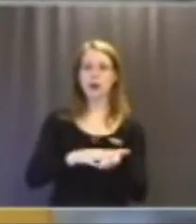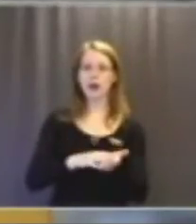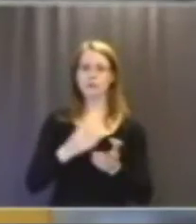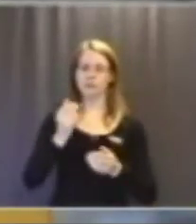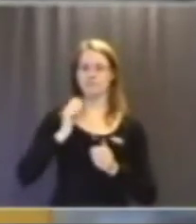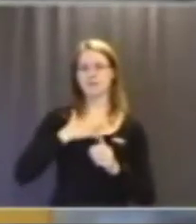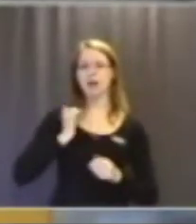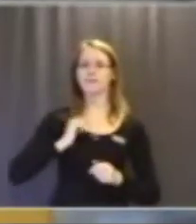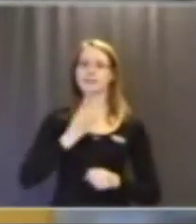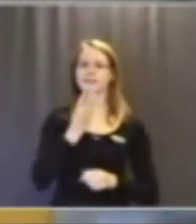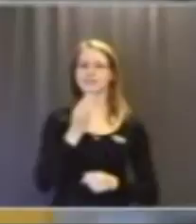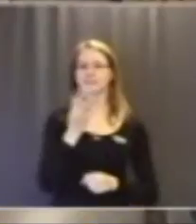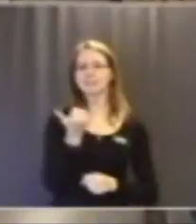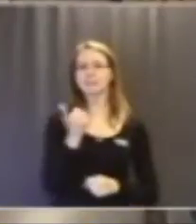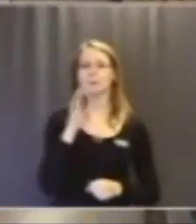annat?